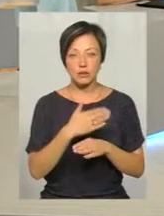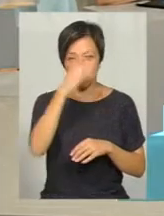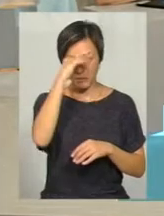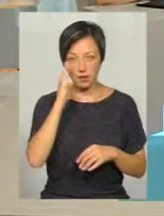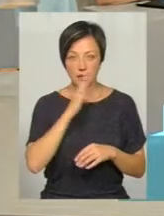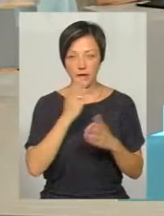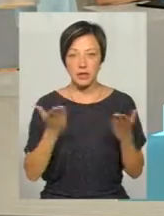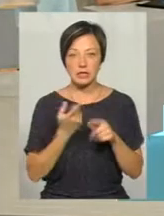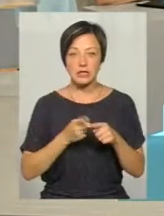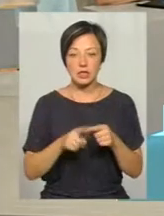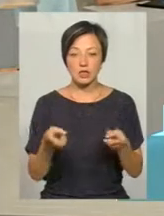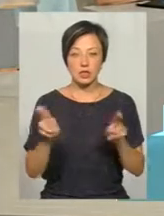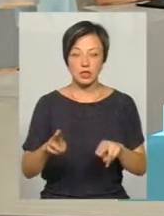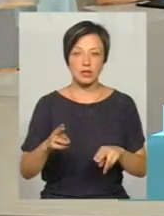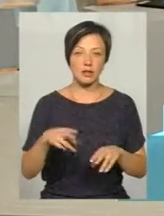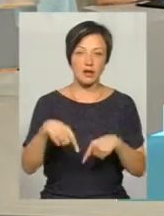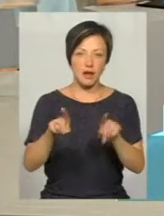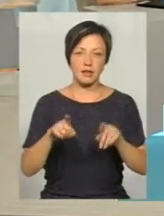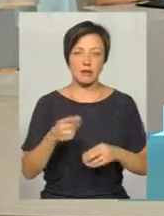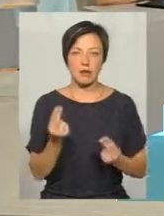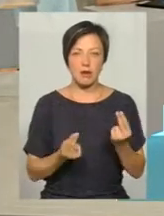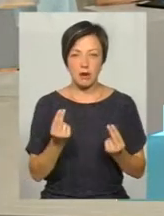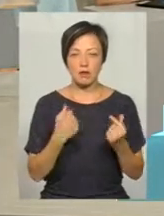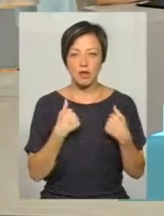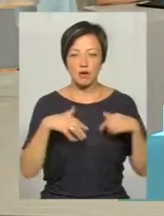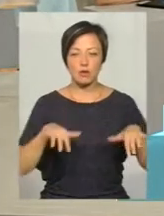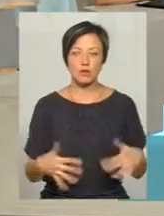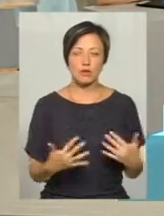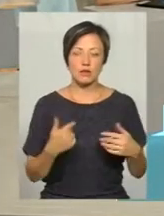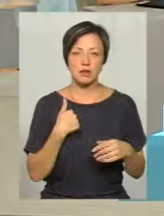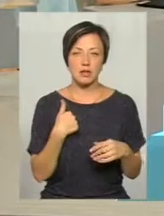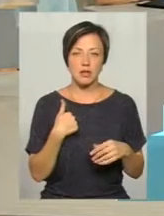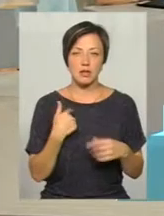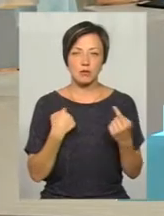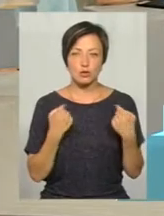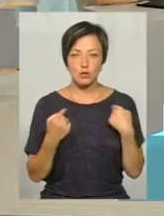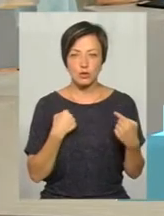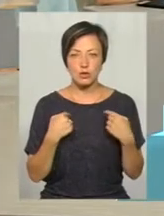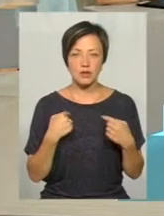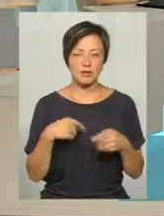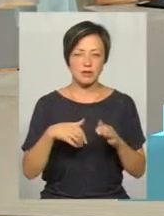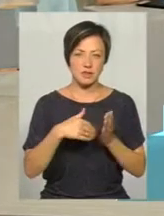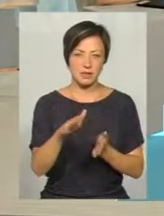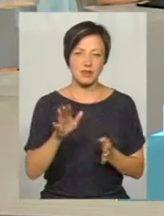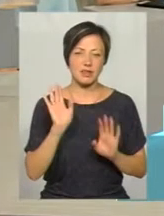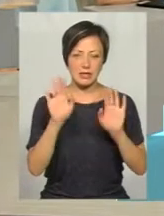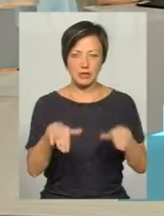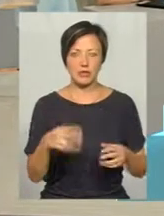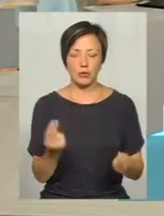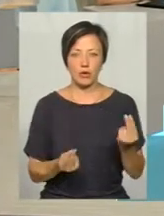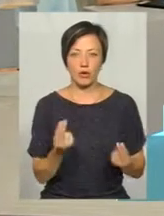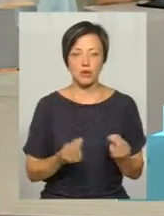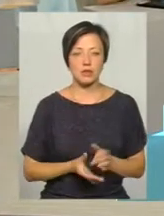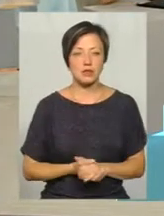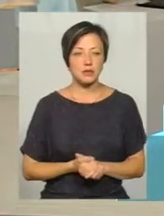які це залишають на саму. А йди собі, пограйся, я стомилася, я змучилась, відстань, йди собі, пограйся.